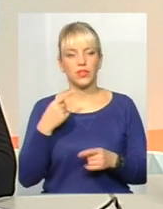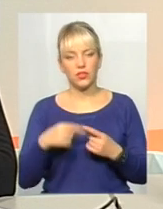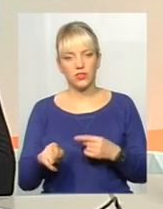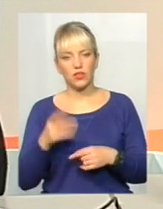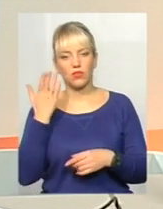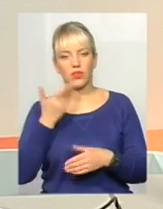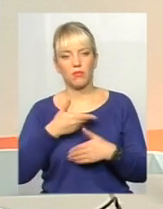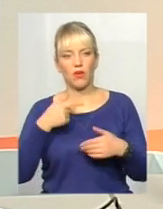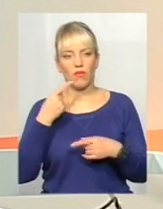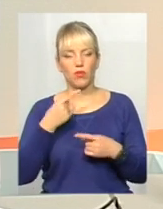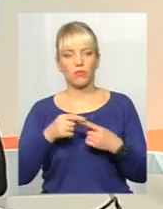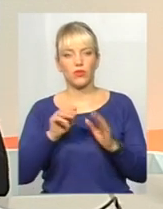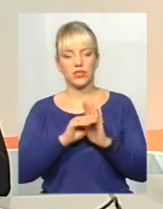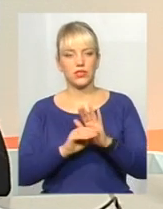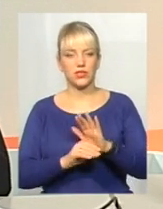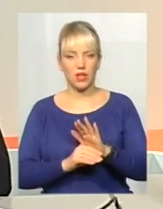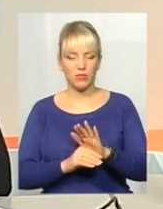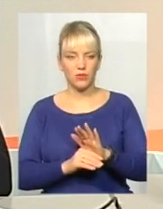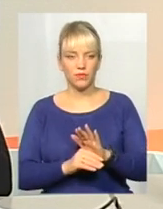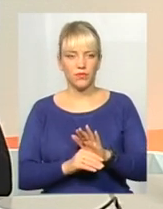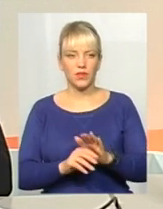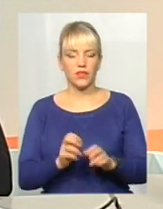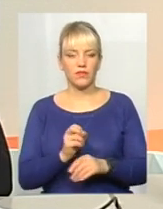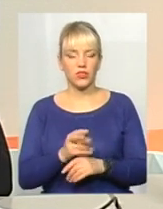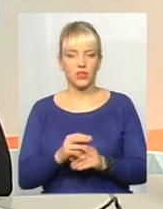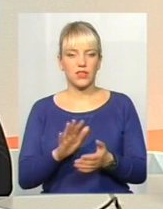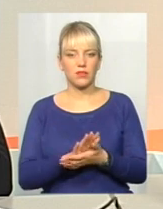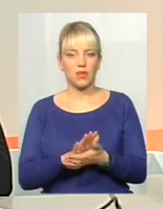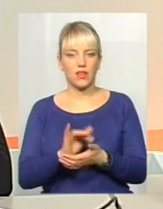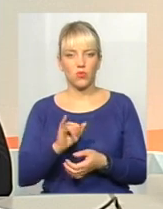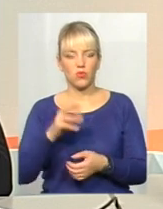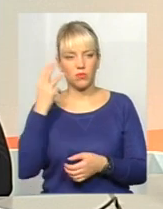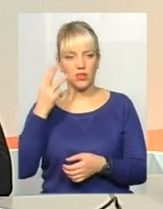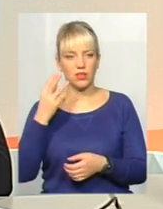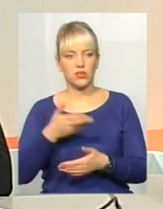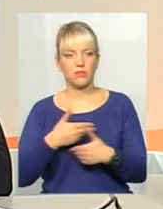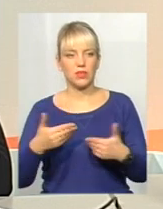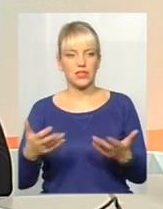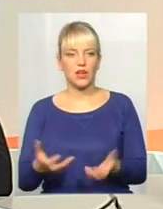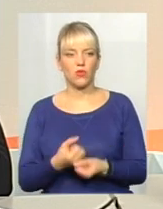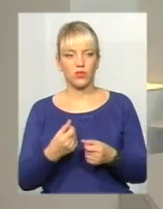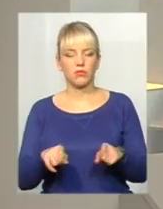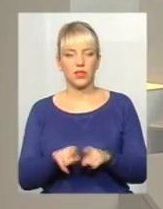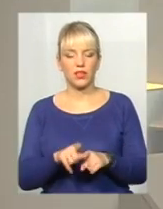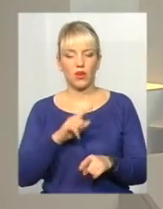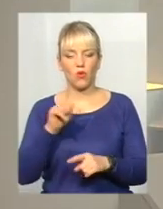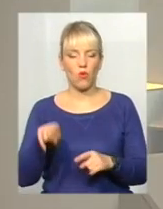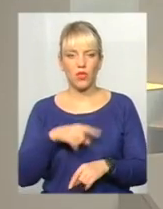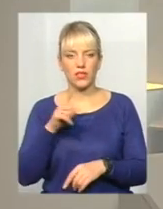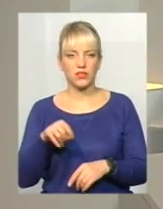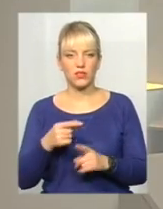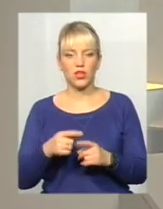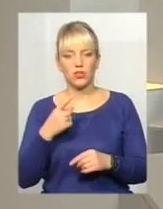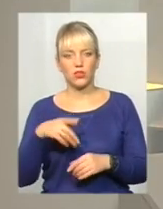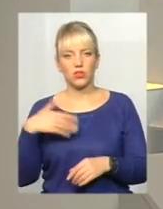коли ми говоримо взагалі про систему сортання сміття в Хмельницькому, то ми заходимо в таке колесо. З однієї сторони, коли ми